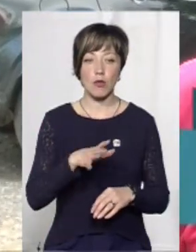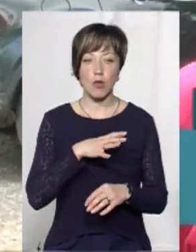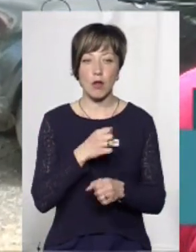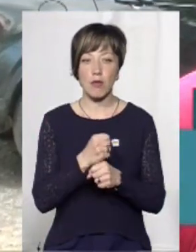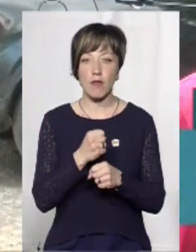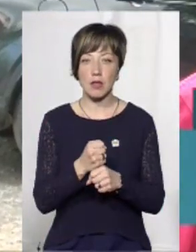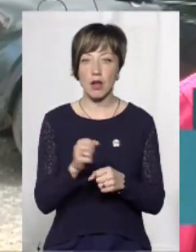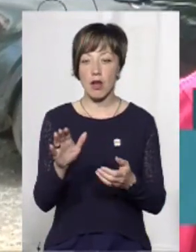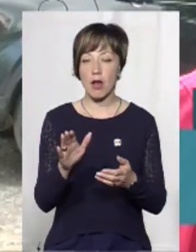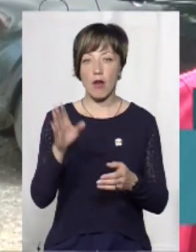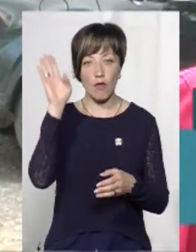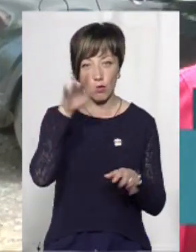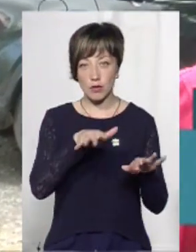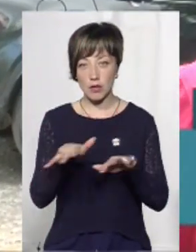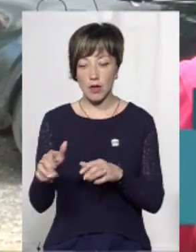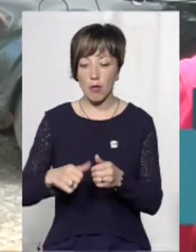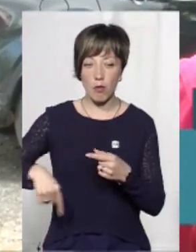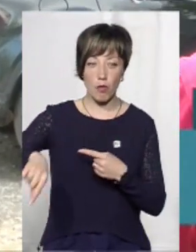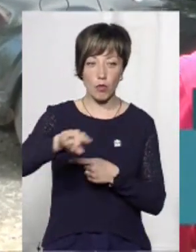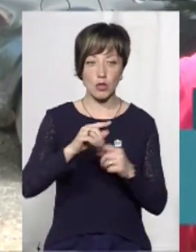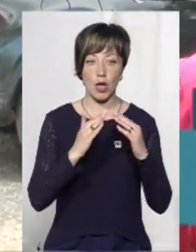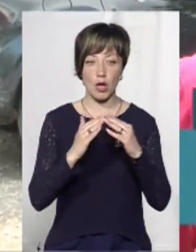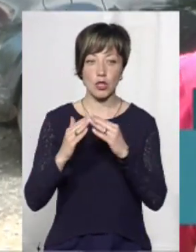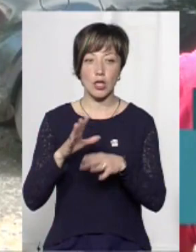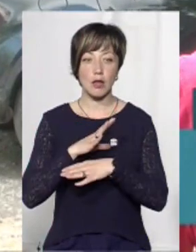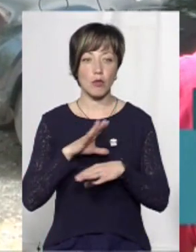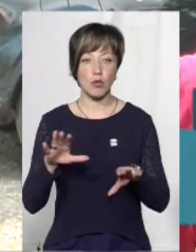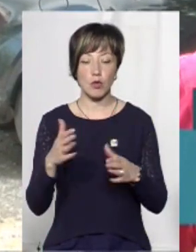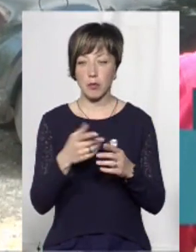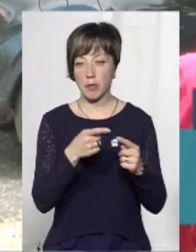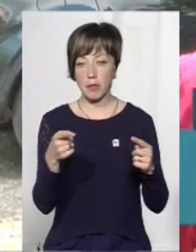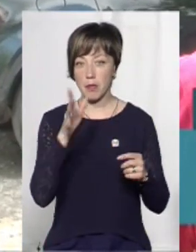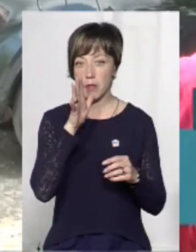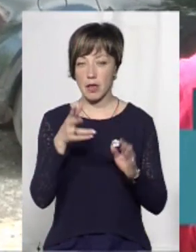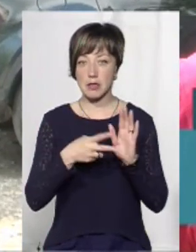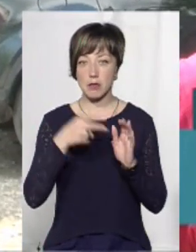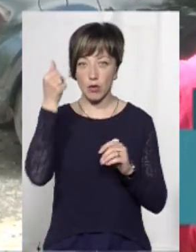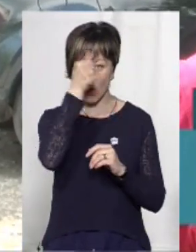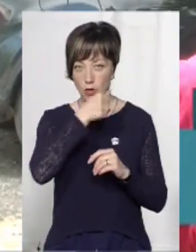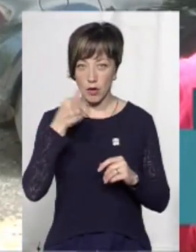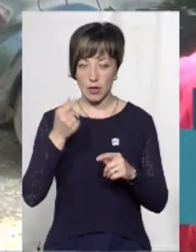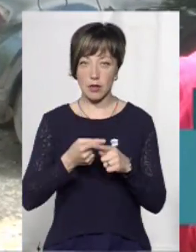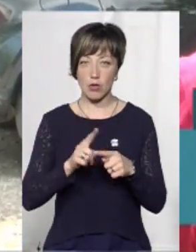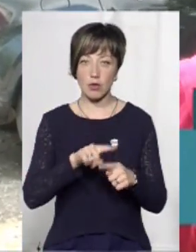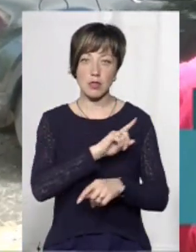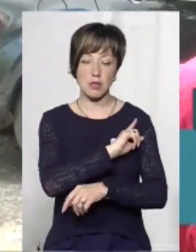система поза гаражі їхні. Не було на протяжі 5-7 років таких